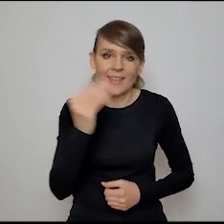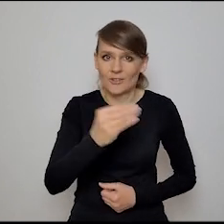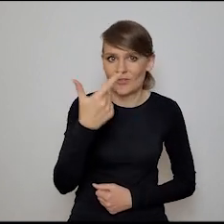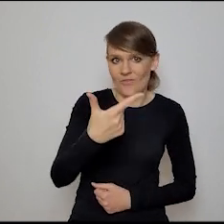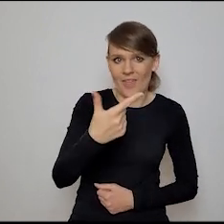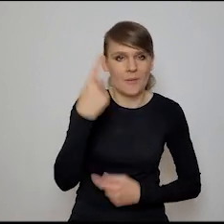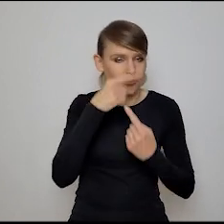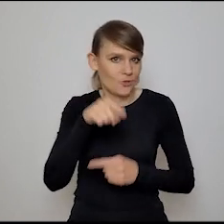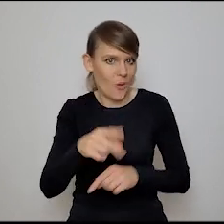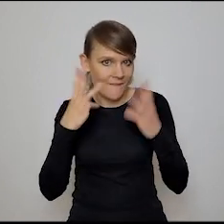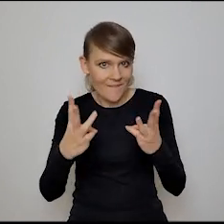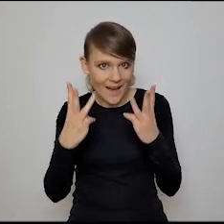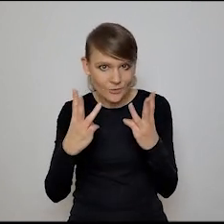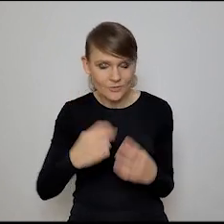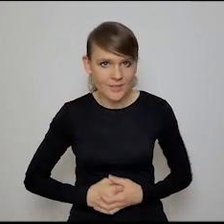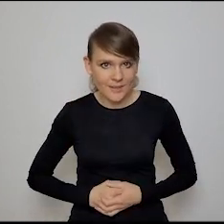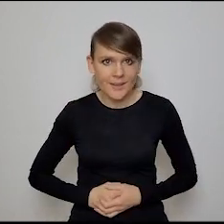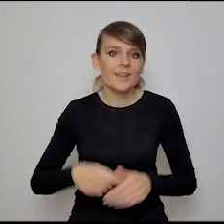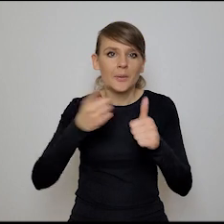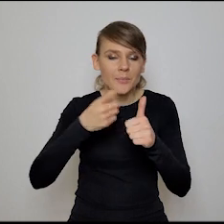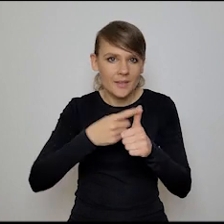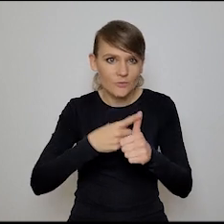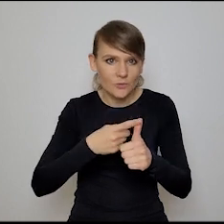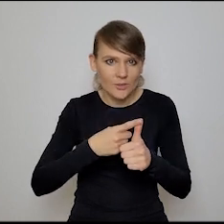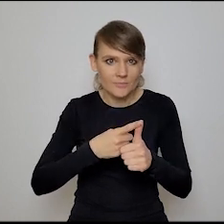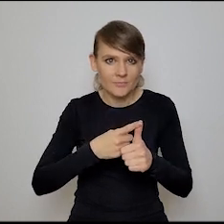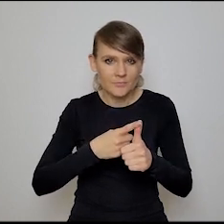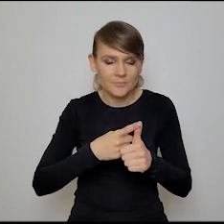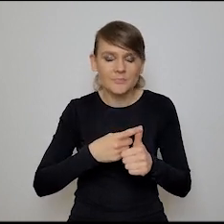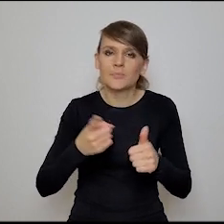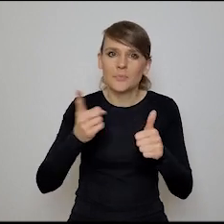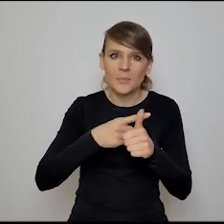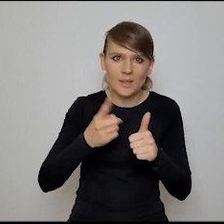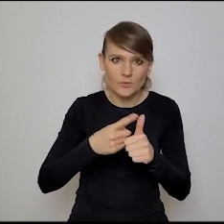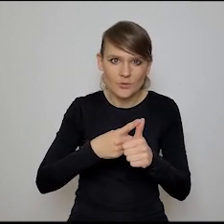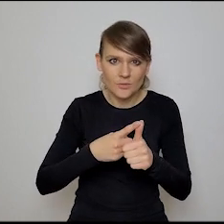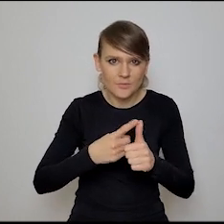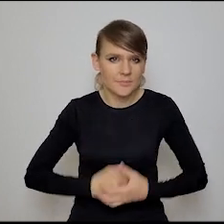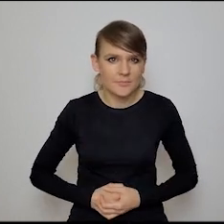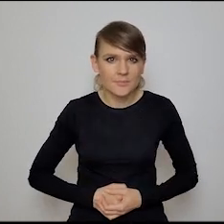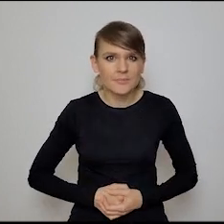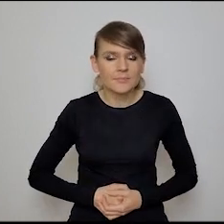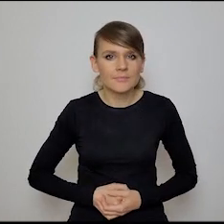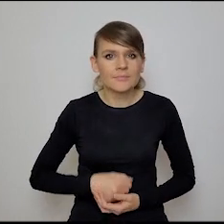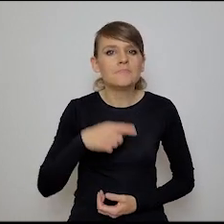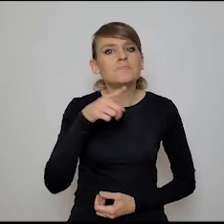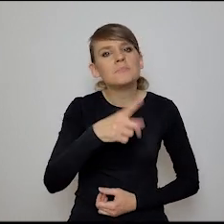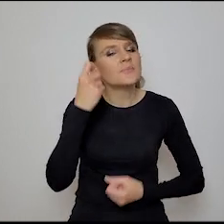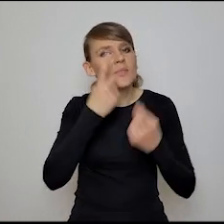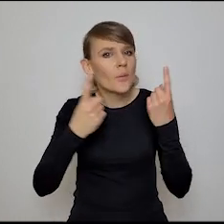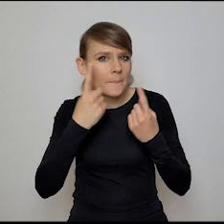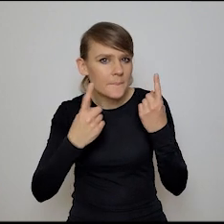myślę, że super ważne. To znaczy, po pierwsze, po pierwsze, co ty na to,